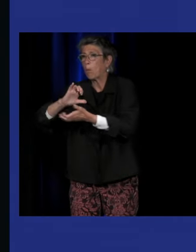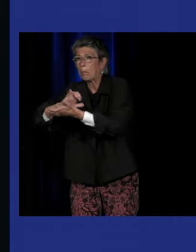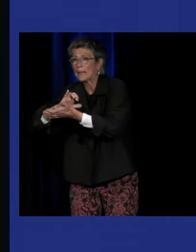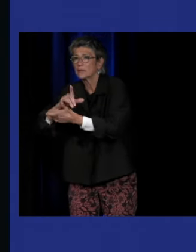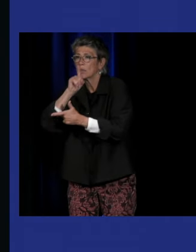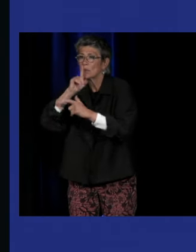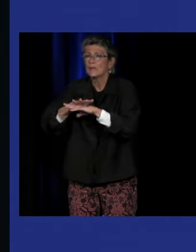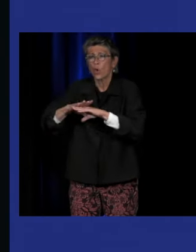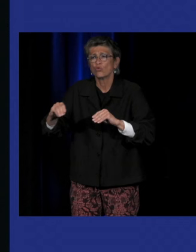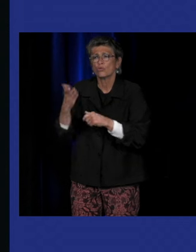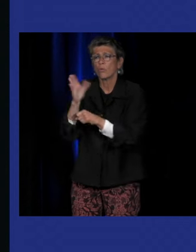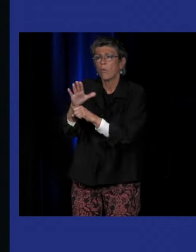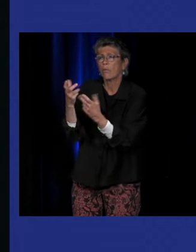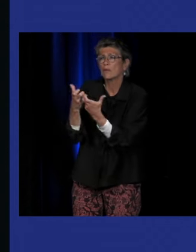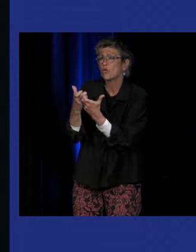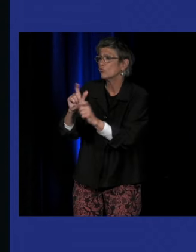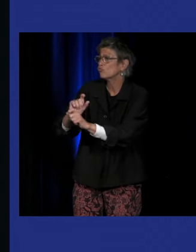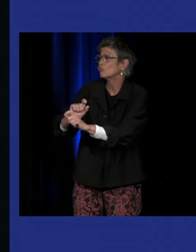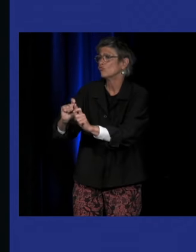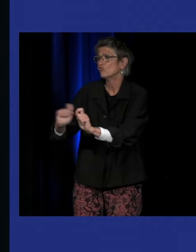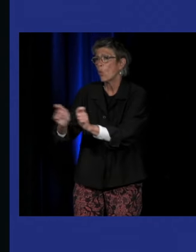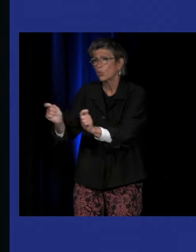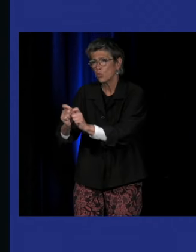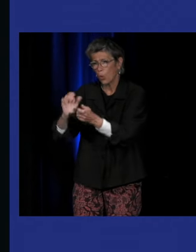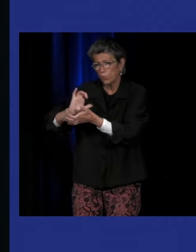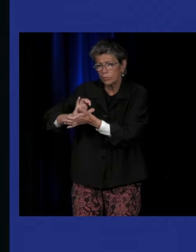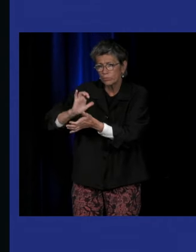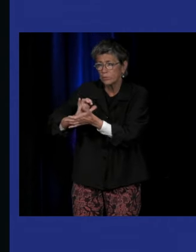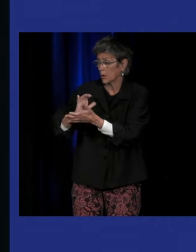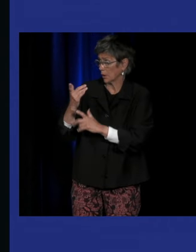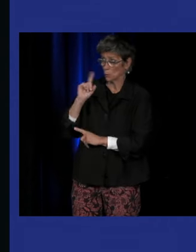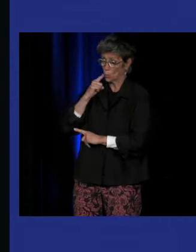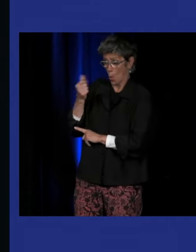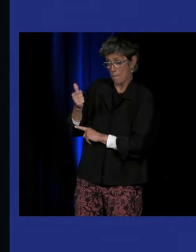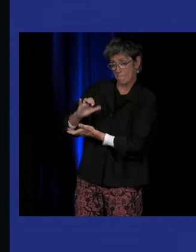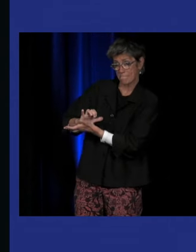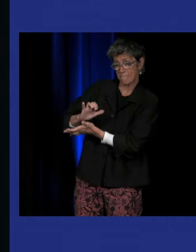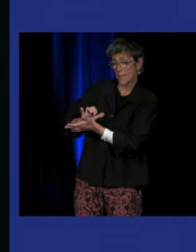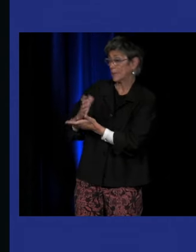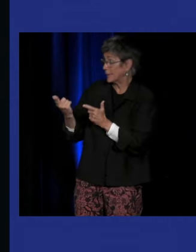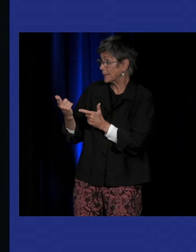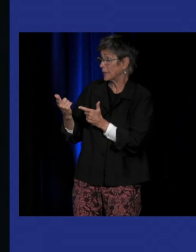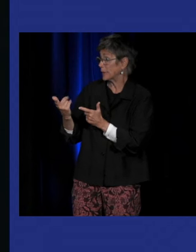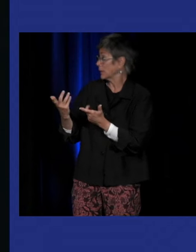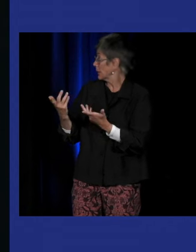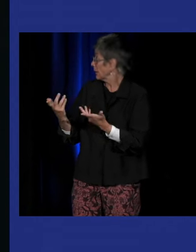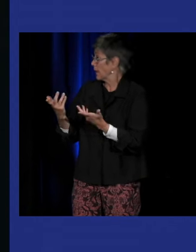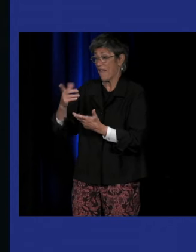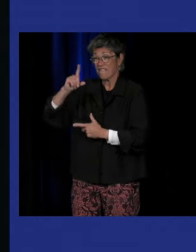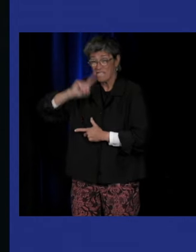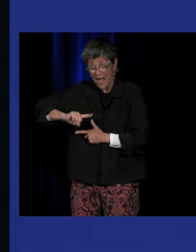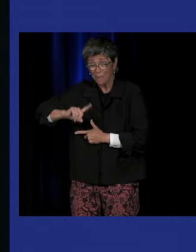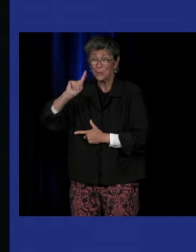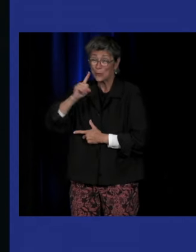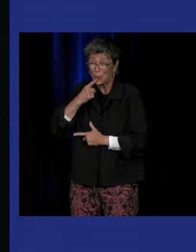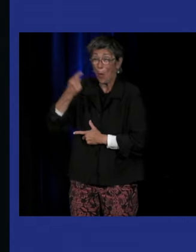silencieuse donc on va voir plusieurs journaux qui ont été édités, publiés par des sourds et y compris des journaux des femmes sourdes faits